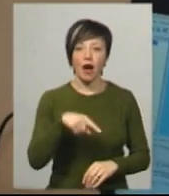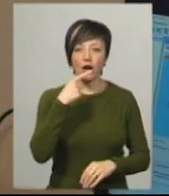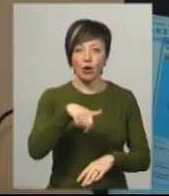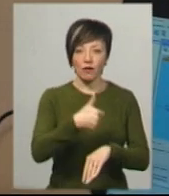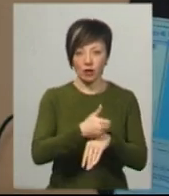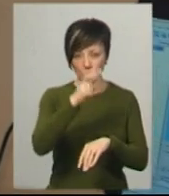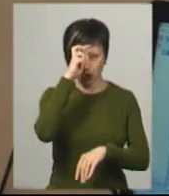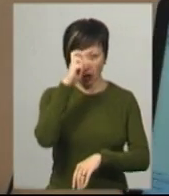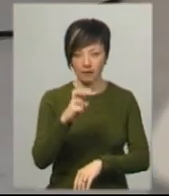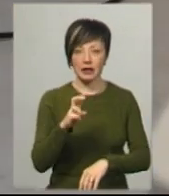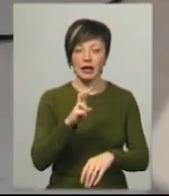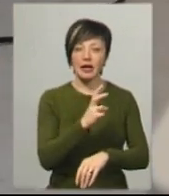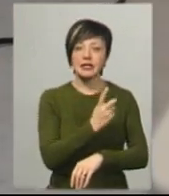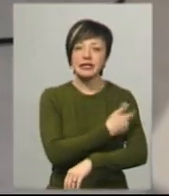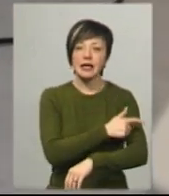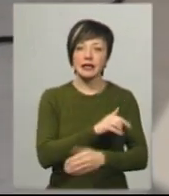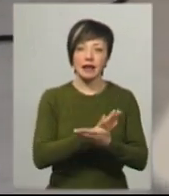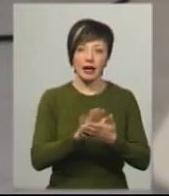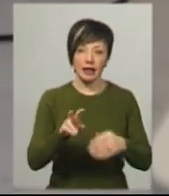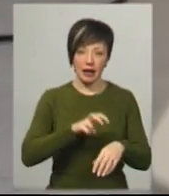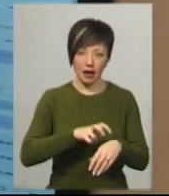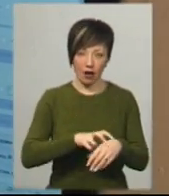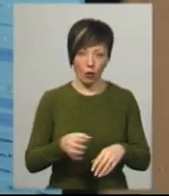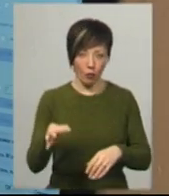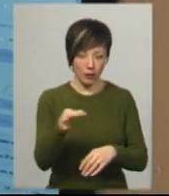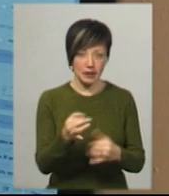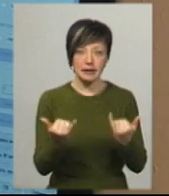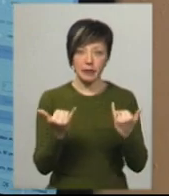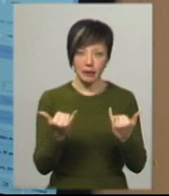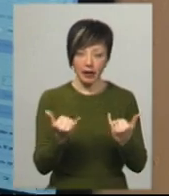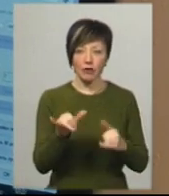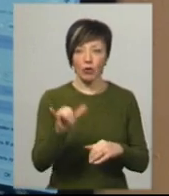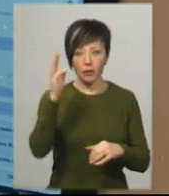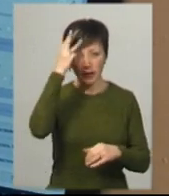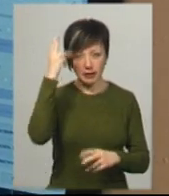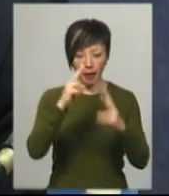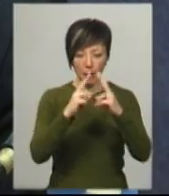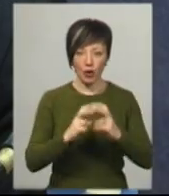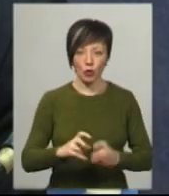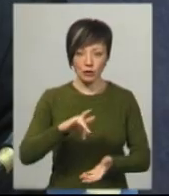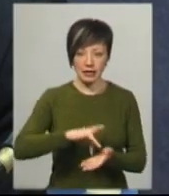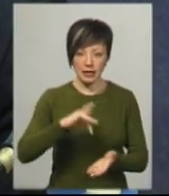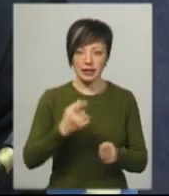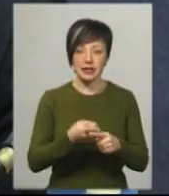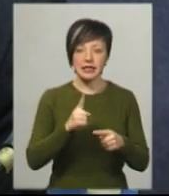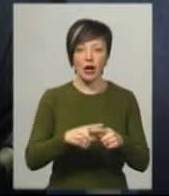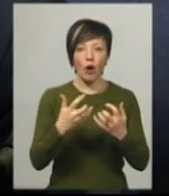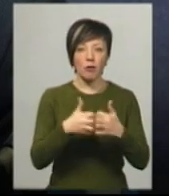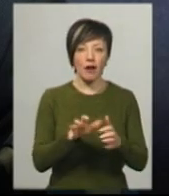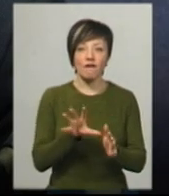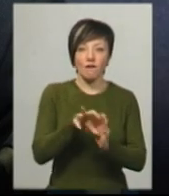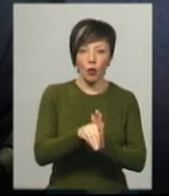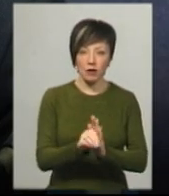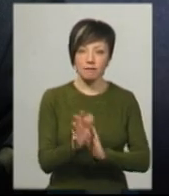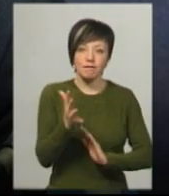головний державний санітарний лікар Хмельницької області Олег Балашов. Такий відтепер знаходиться у Хмельницькому лабораторному центрі. Це обладнання входить в